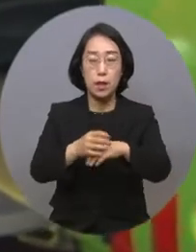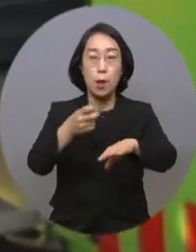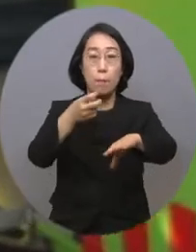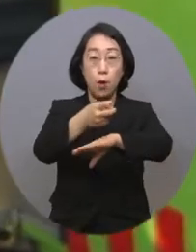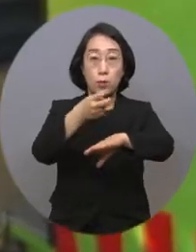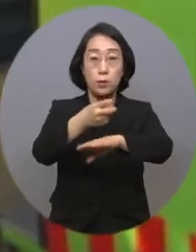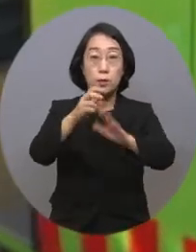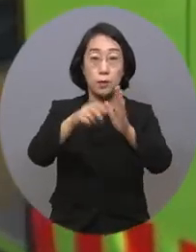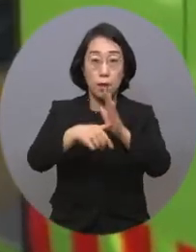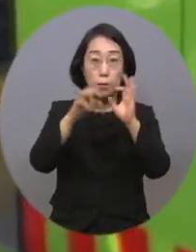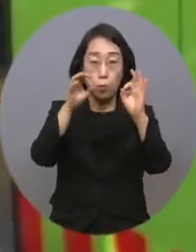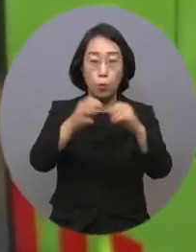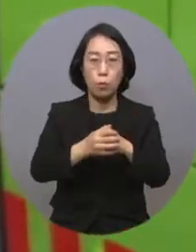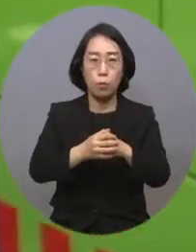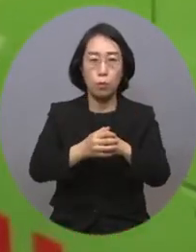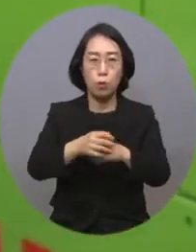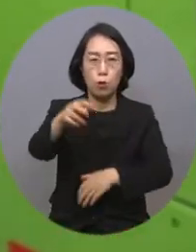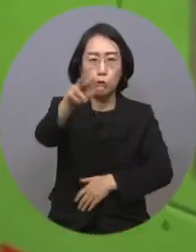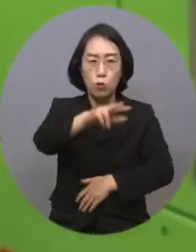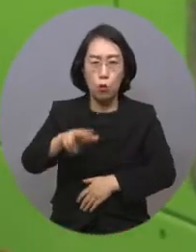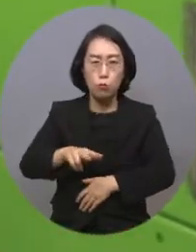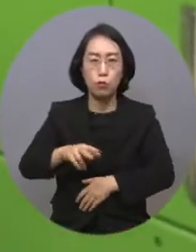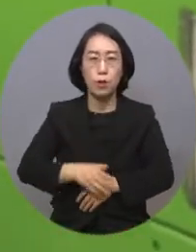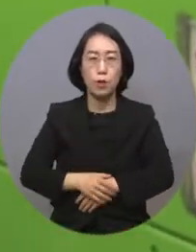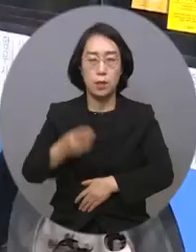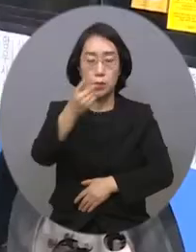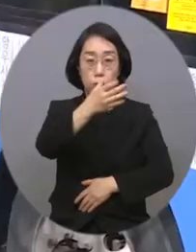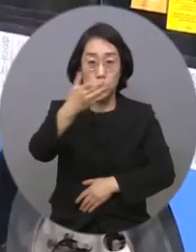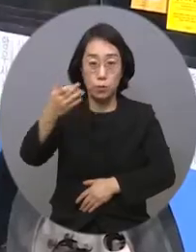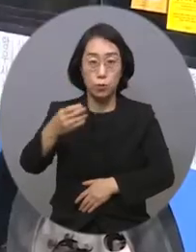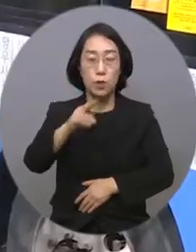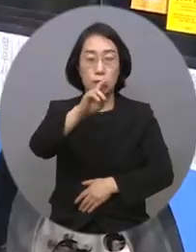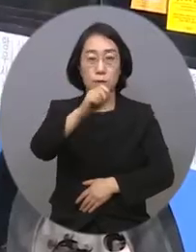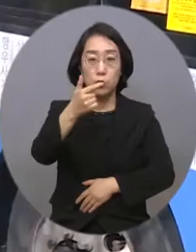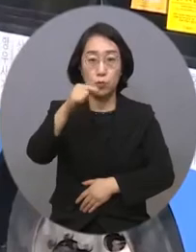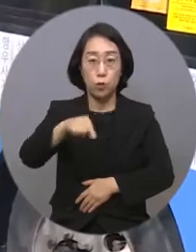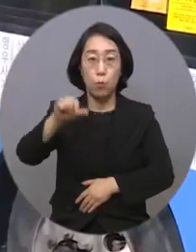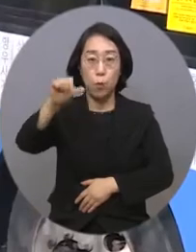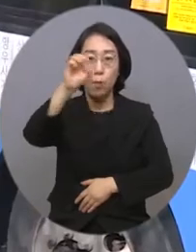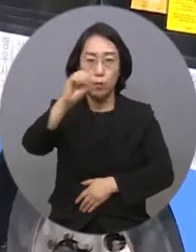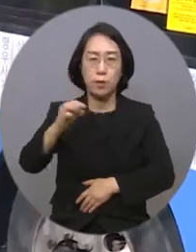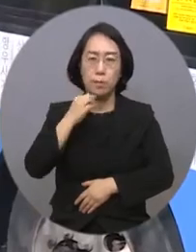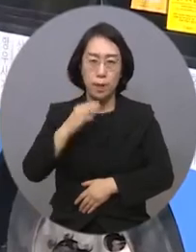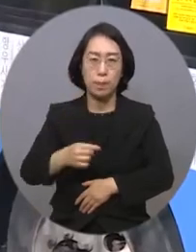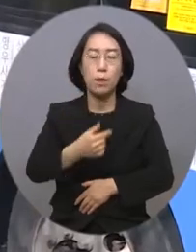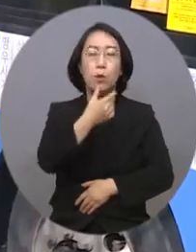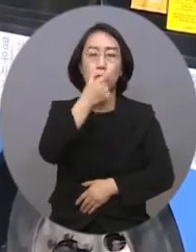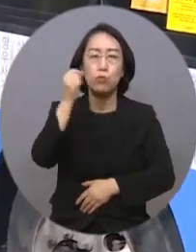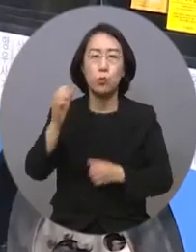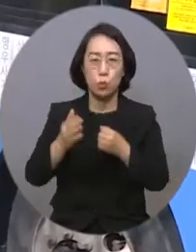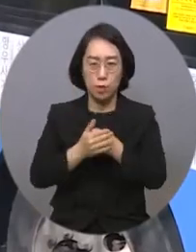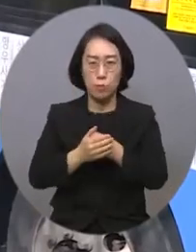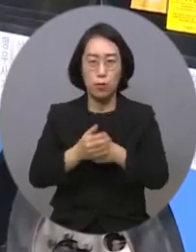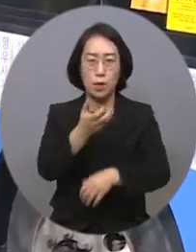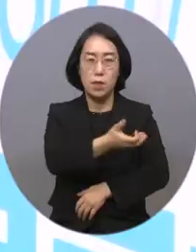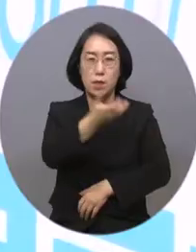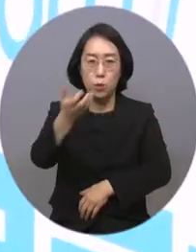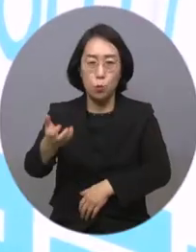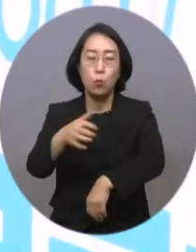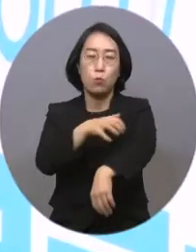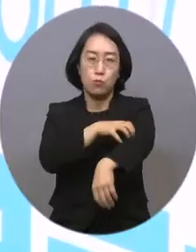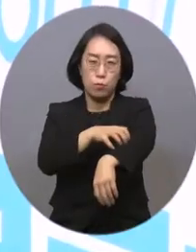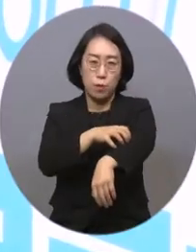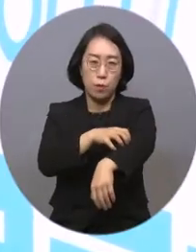저상버스의 경우 전국 도입률이 2019년 26.5%에 불과해 여전히 이동하는 데 어려움을 겪는